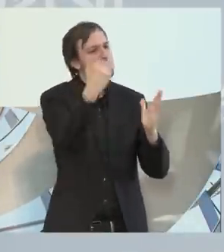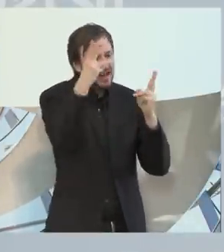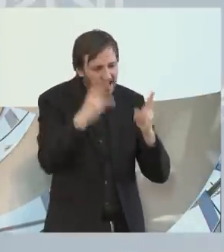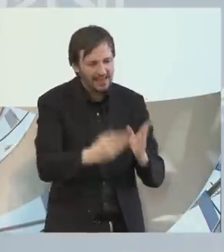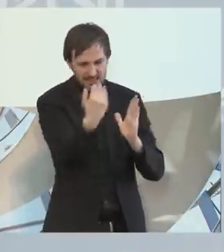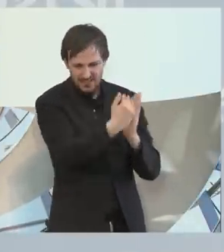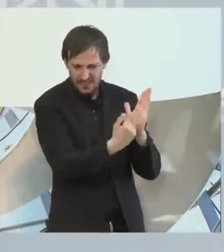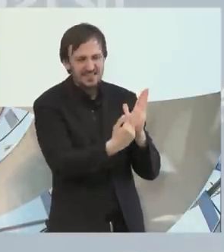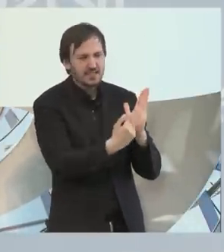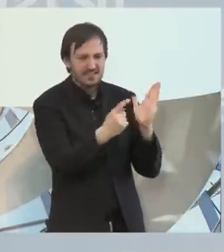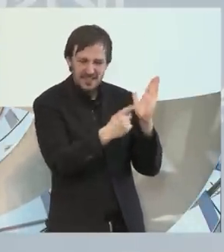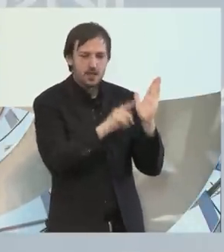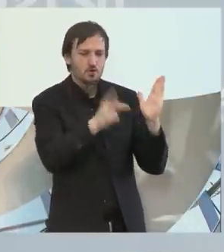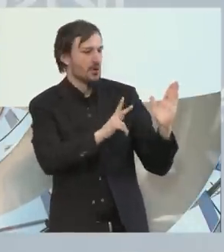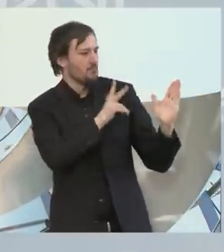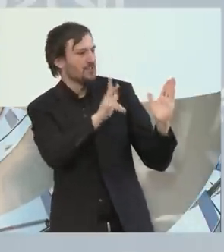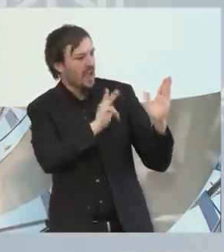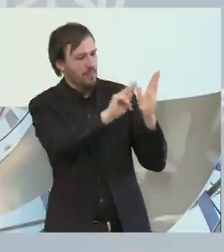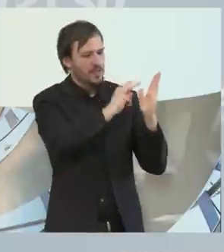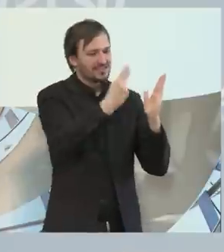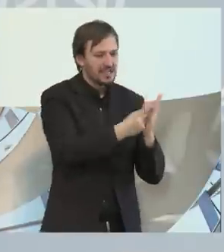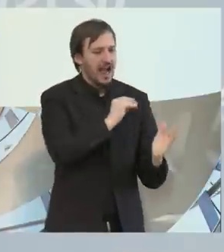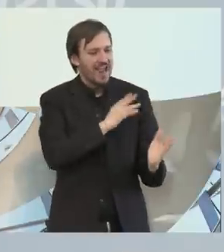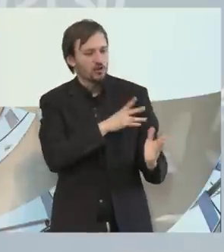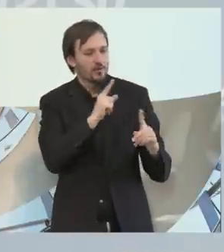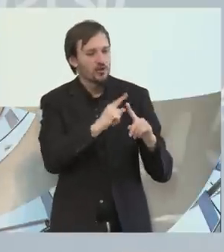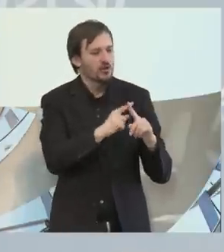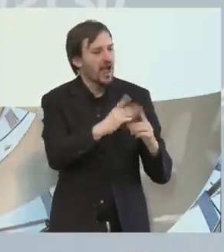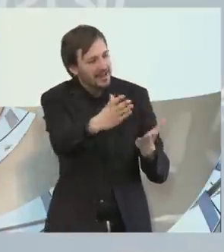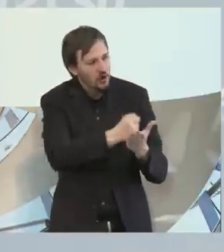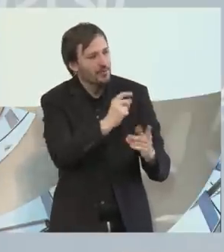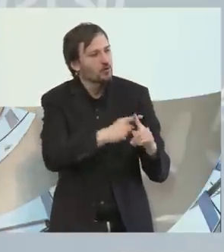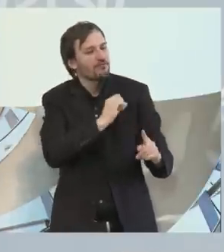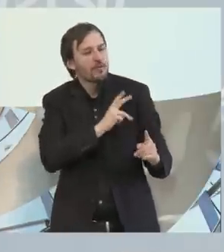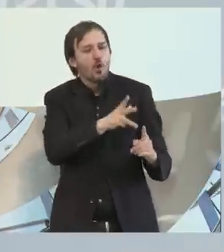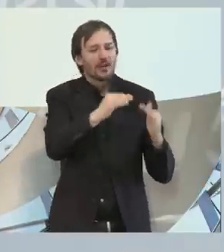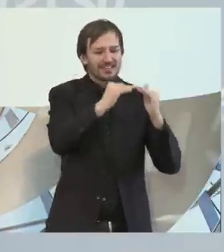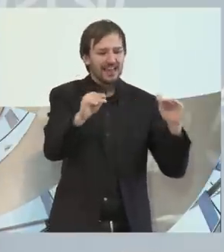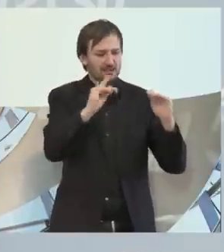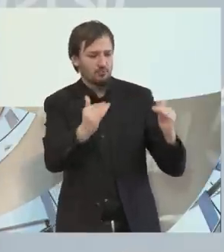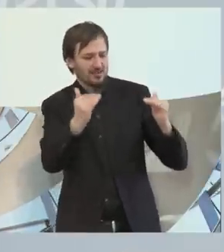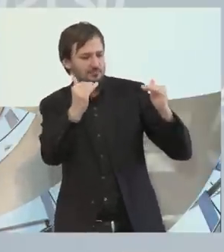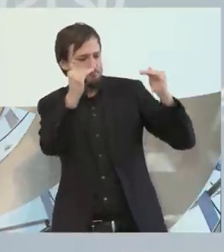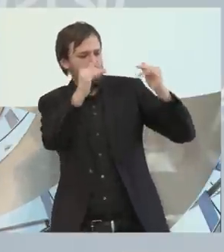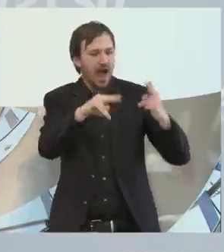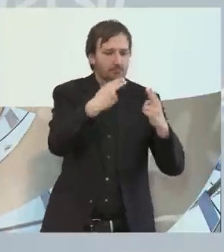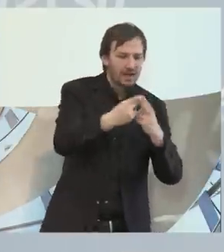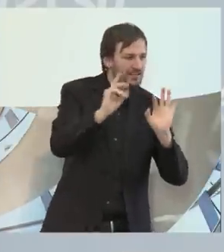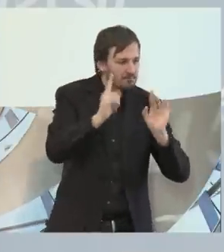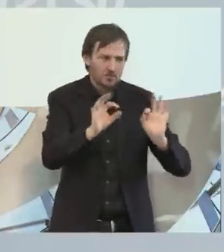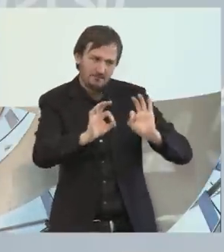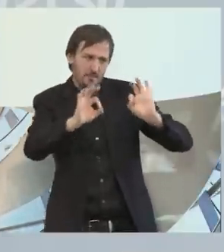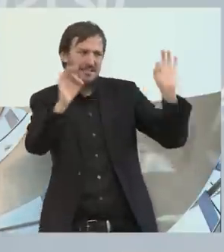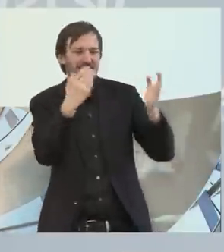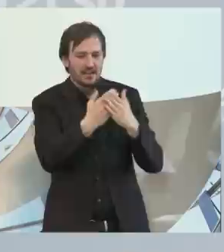Teilhabegesetzgebung auch diese Einkommens und Vermögensgrenze anpassen, verbessern. Auch hier muss sich Leistung